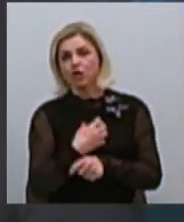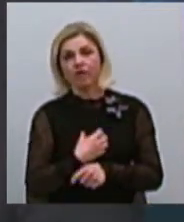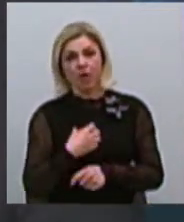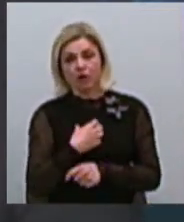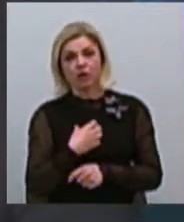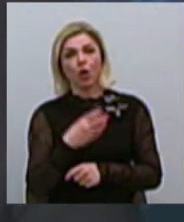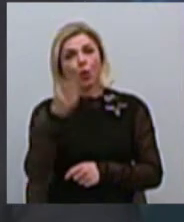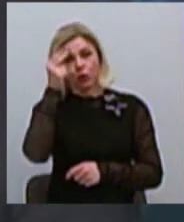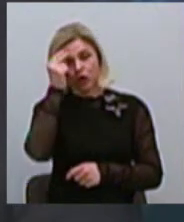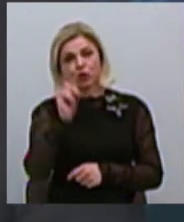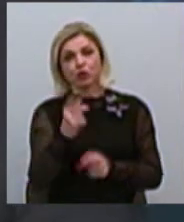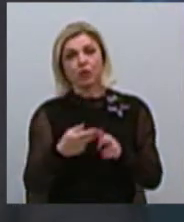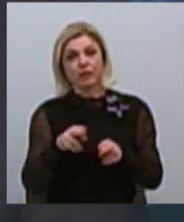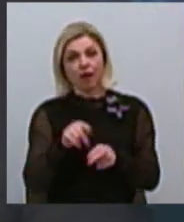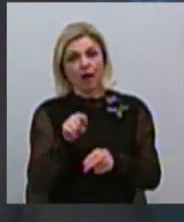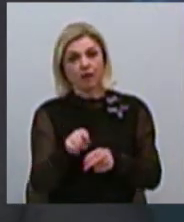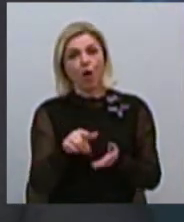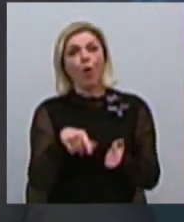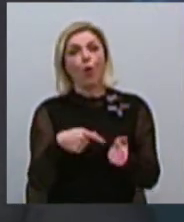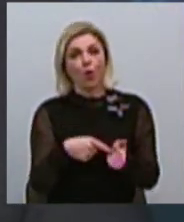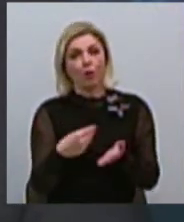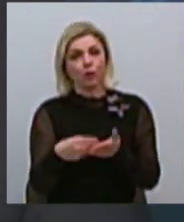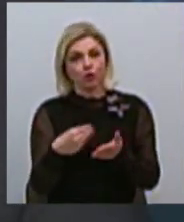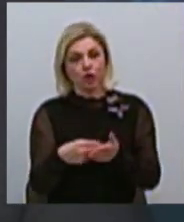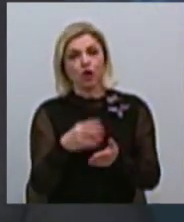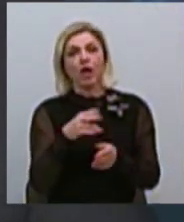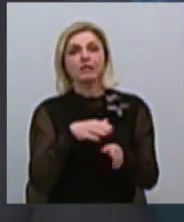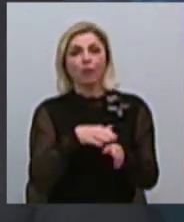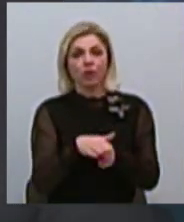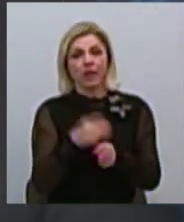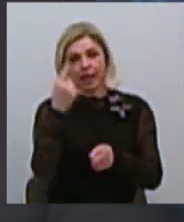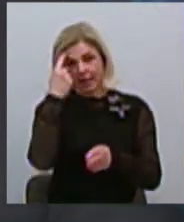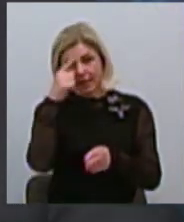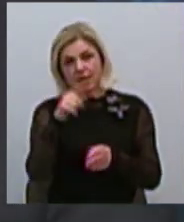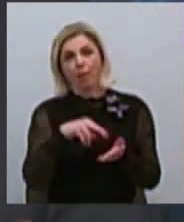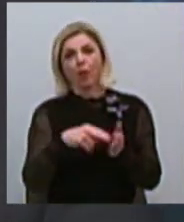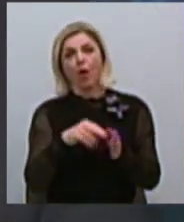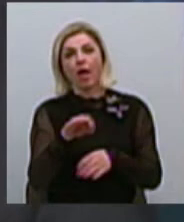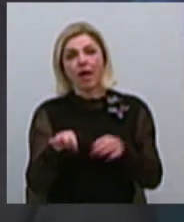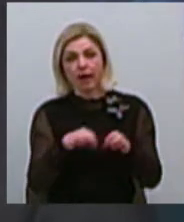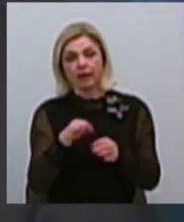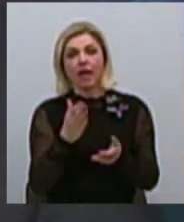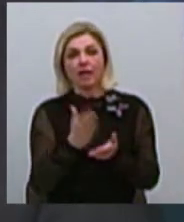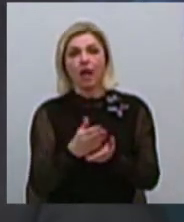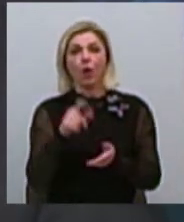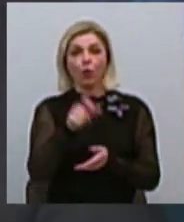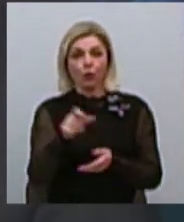учитывая, що це городський бюджет, фактически ісполнителем, іниціатором проєкту є представителі общин, і горожані, але